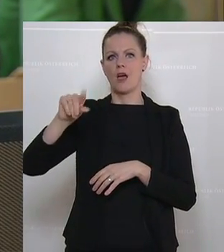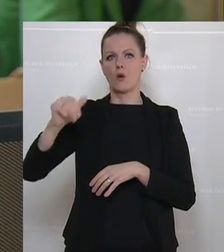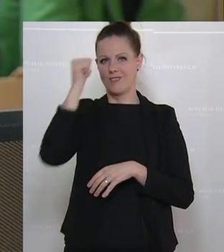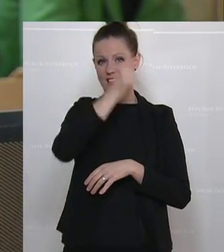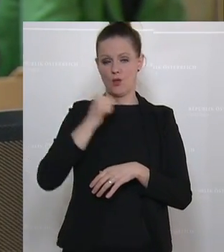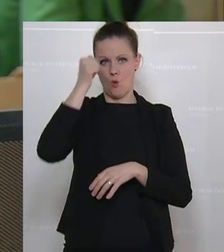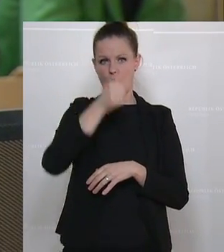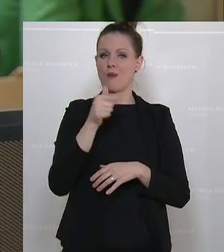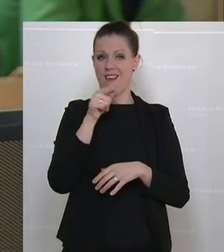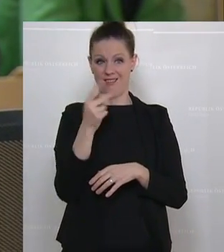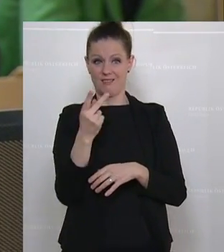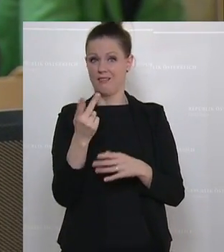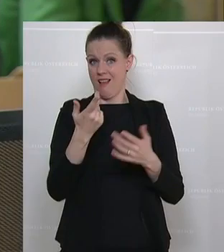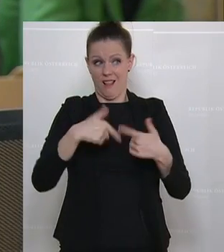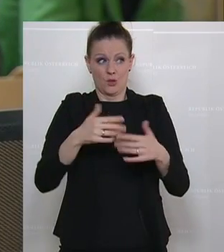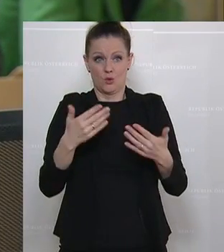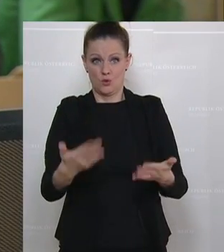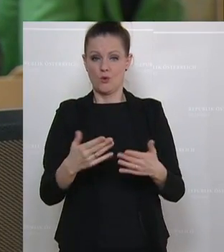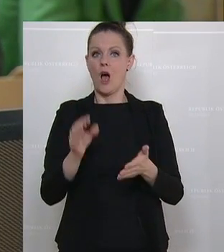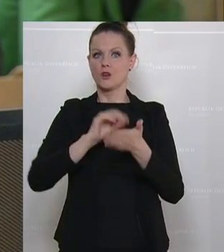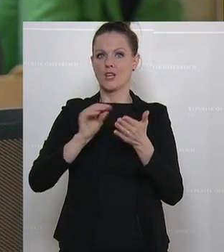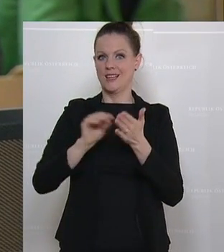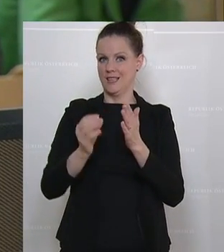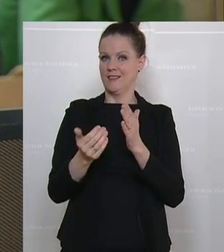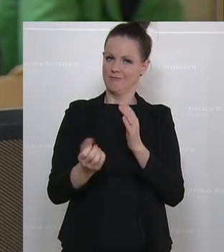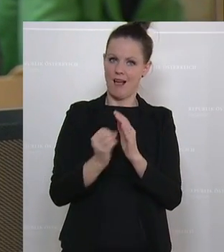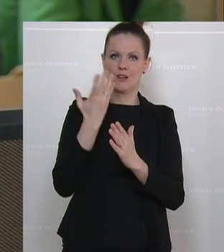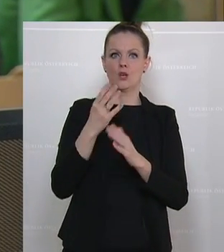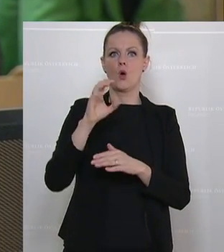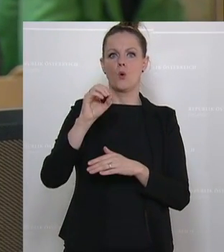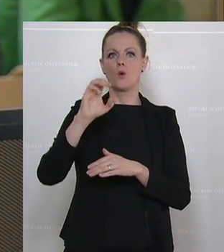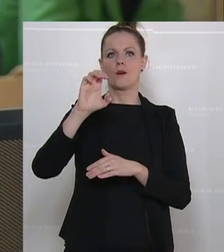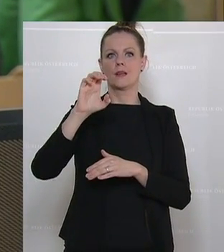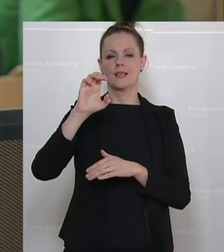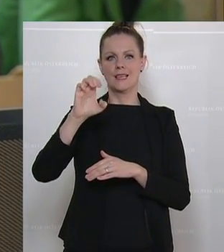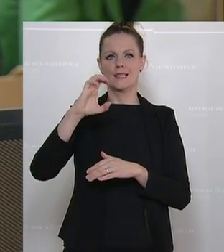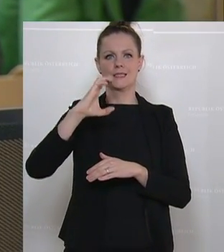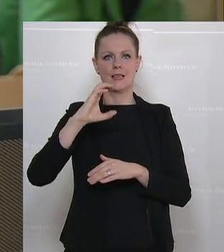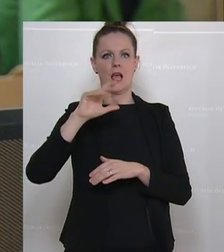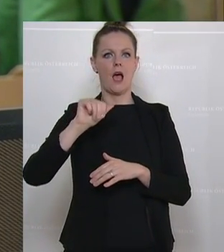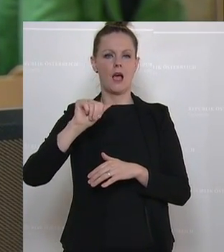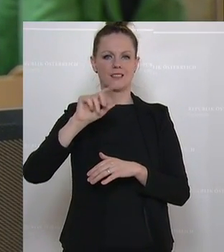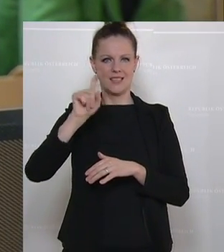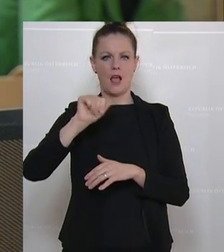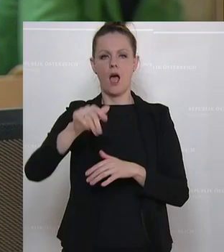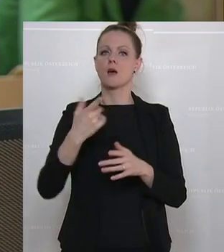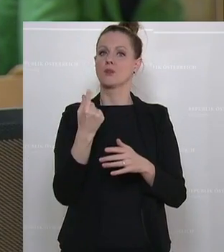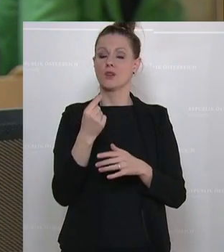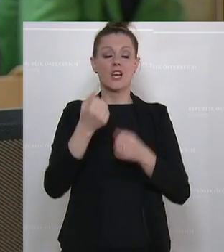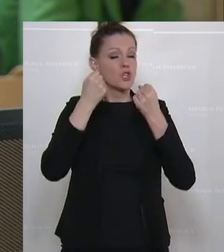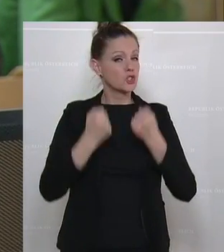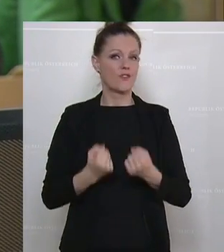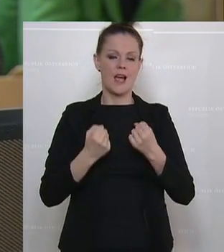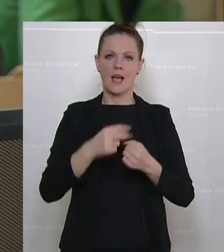solche Länder. Und Sie schreiben ja selbst auch im schriftlichen Update zur Umsetzung der OEZA in den Schwerpunktländern, dass die schweren Menschenrechtsverletzungen